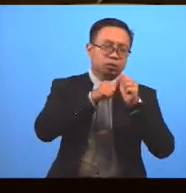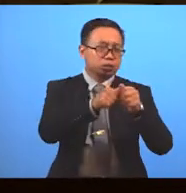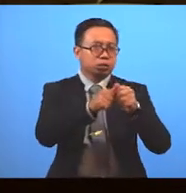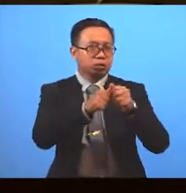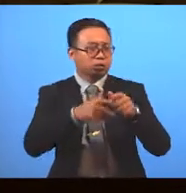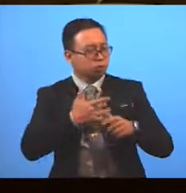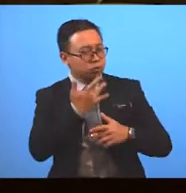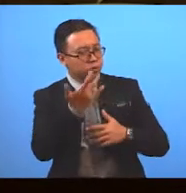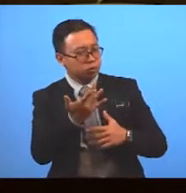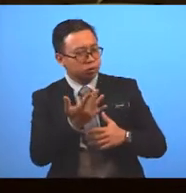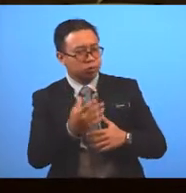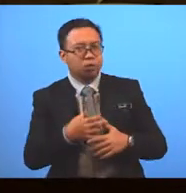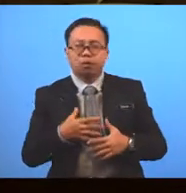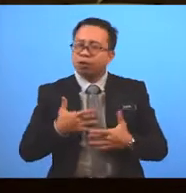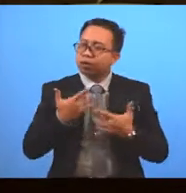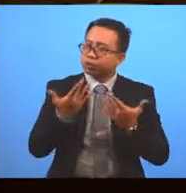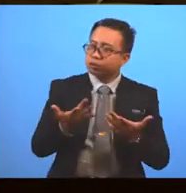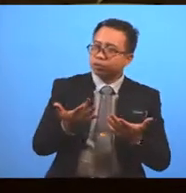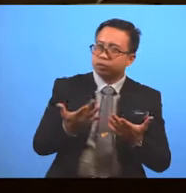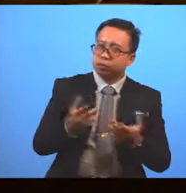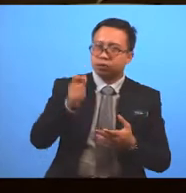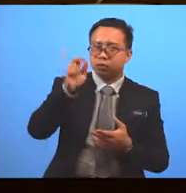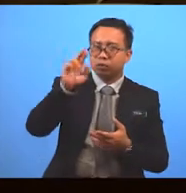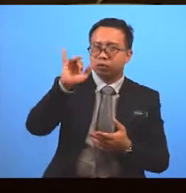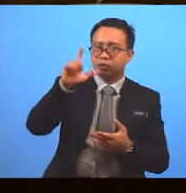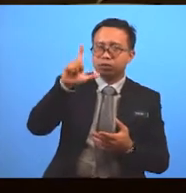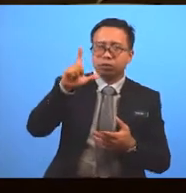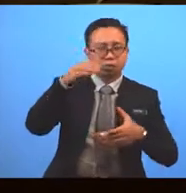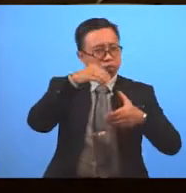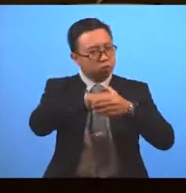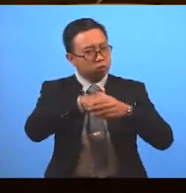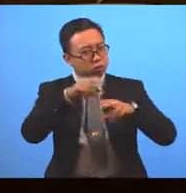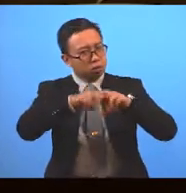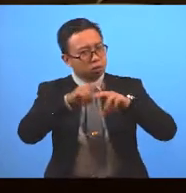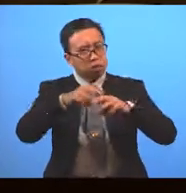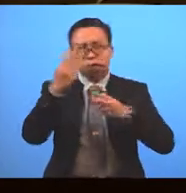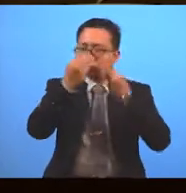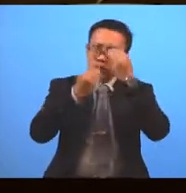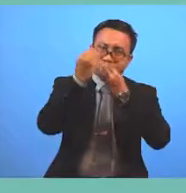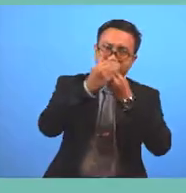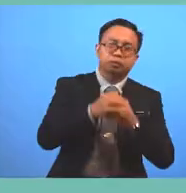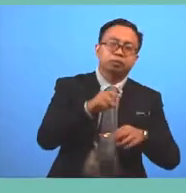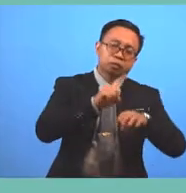times It makes me feel the thrill And keeping me on the edge At the same time